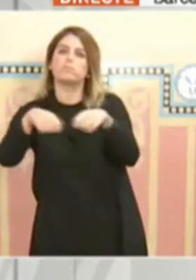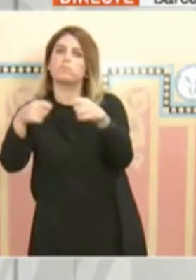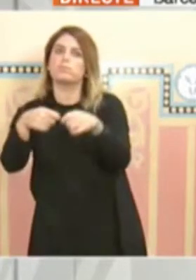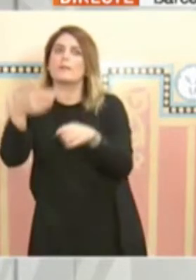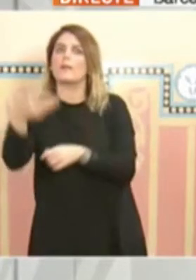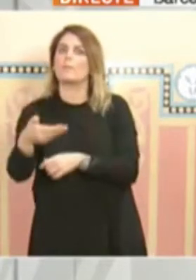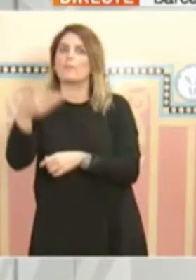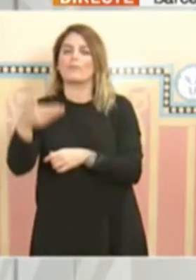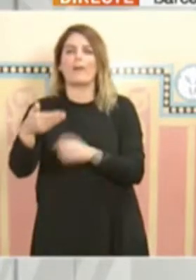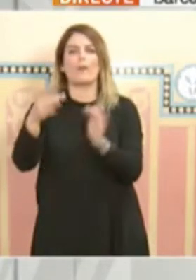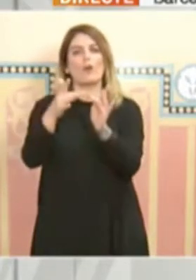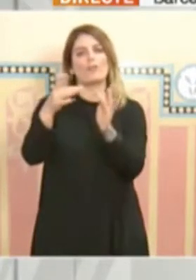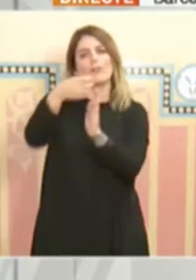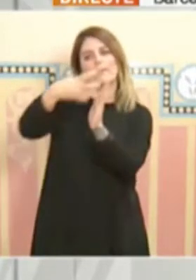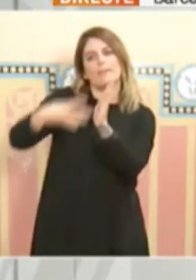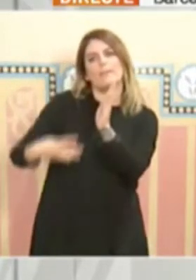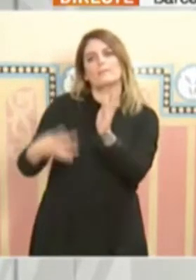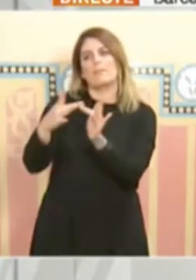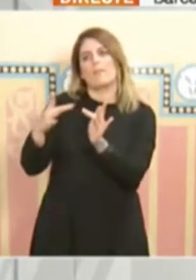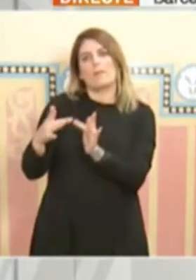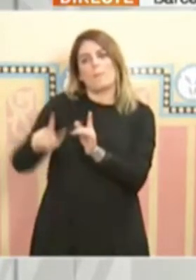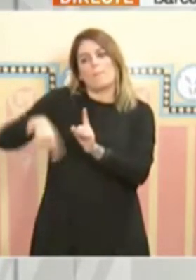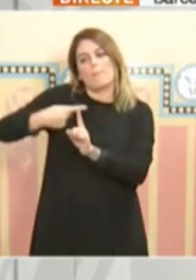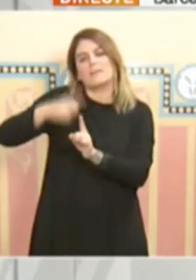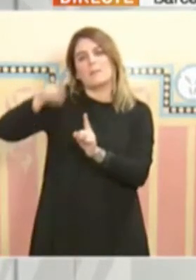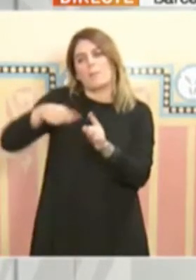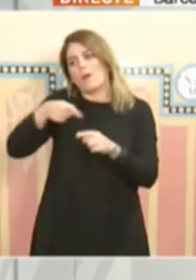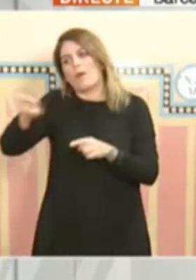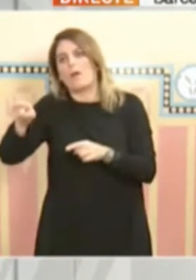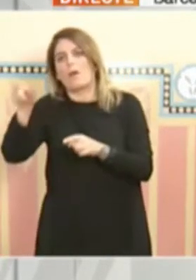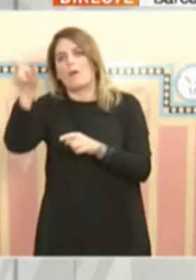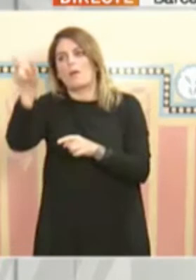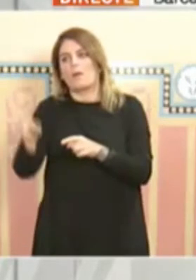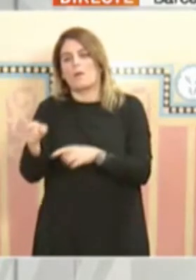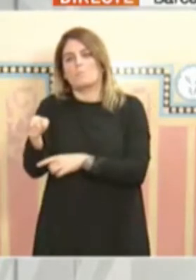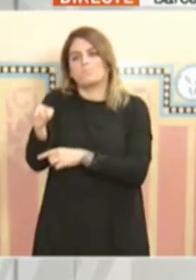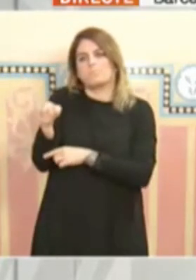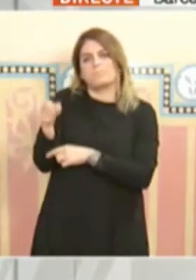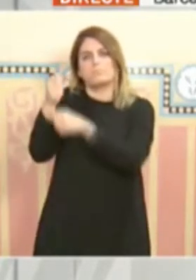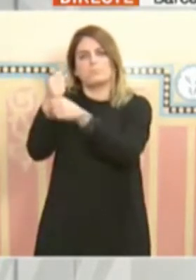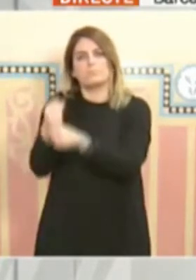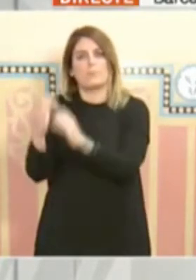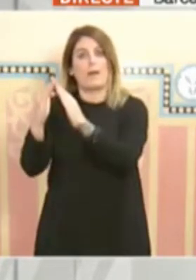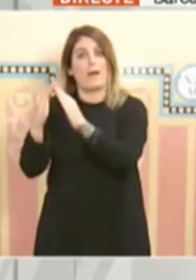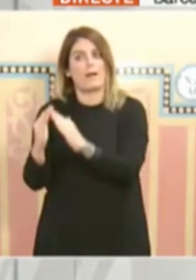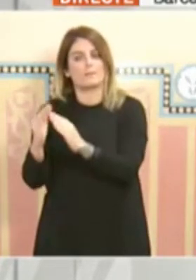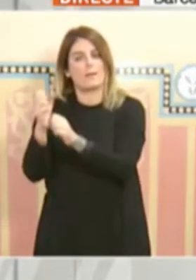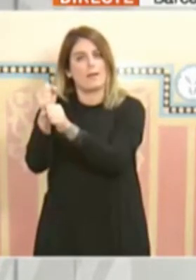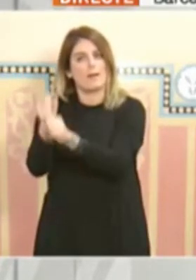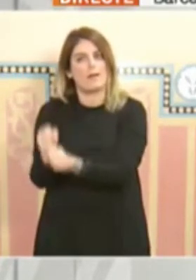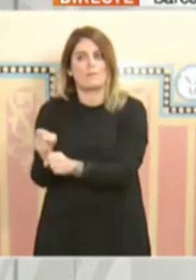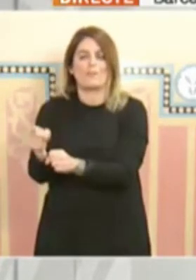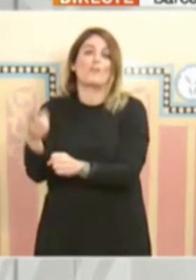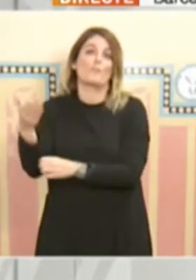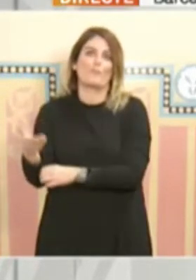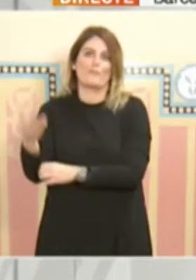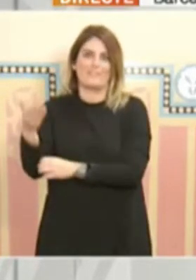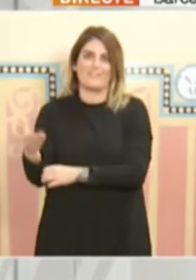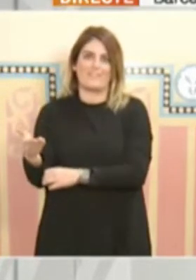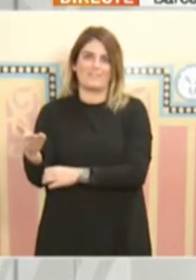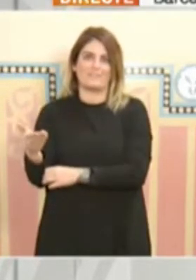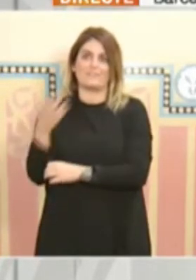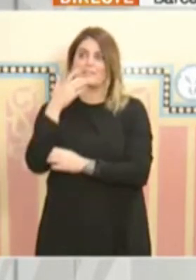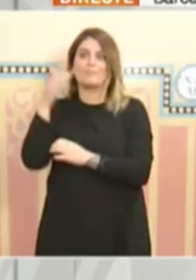identificant els contactes i fer-ne el seguiment, com complir allò que serveix per tallar-les, que és complir els aïllaments de les persones